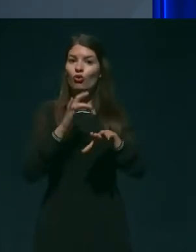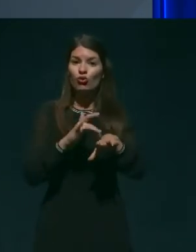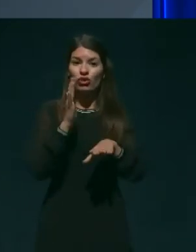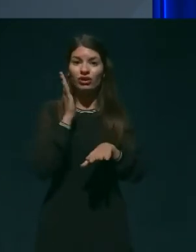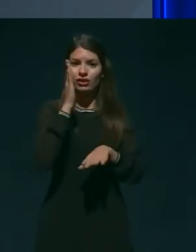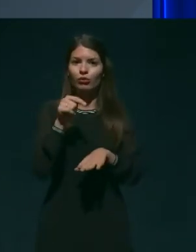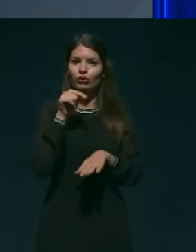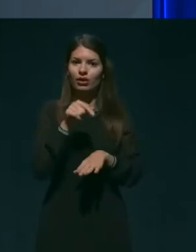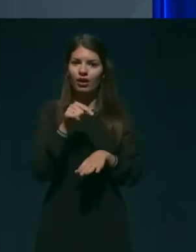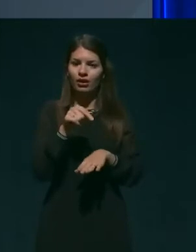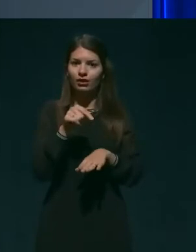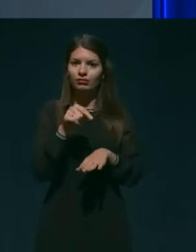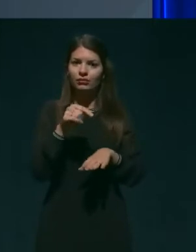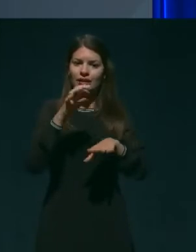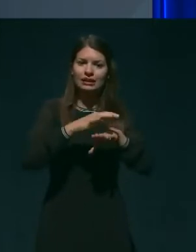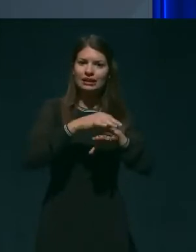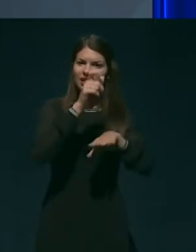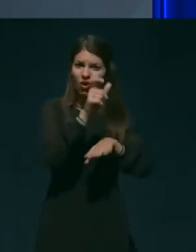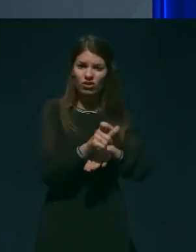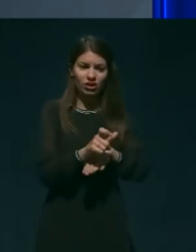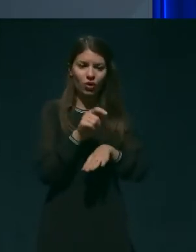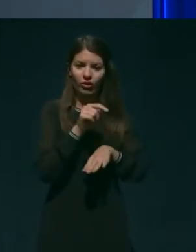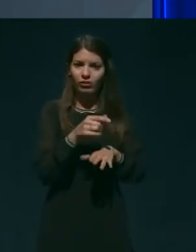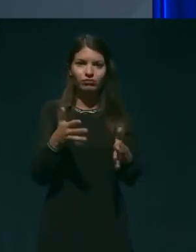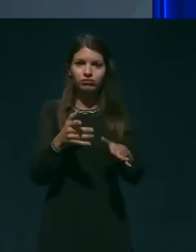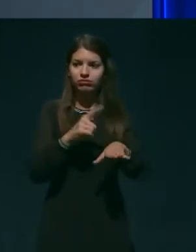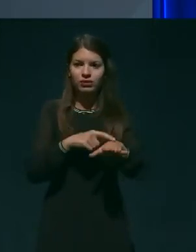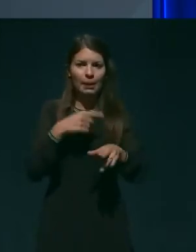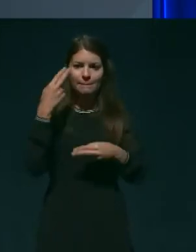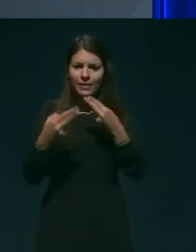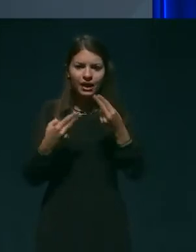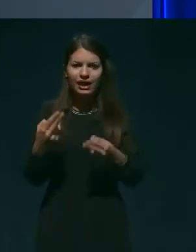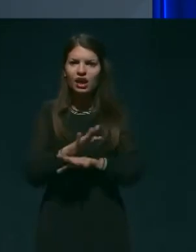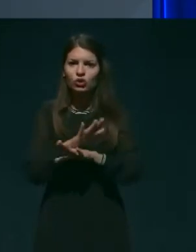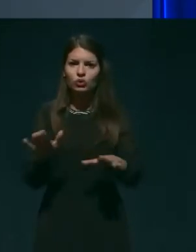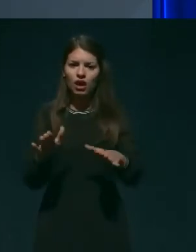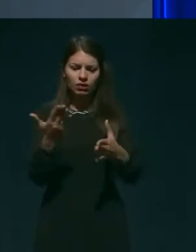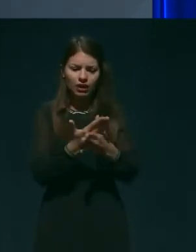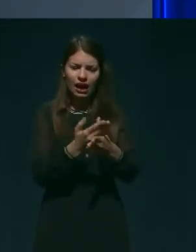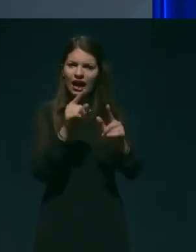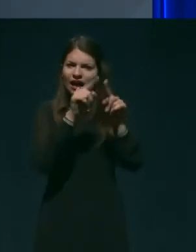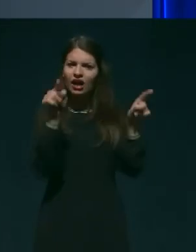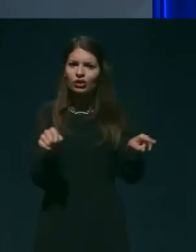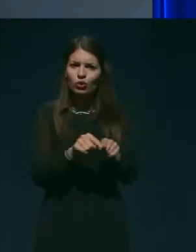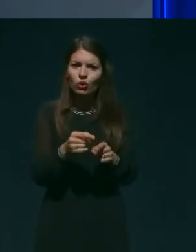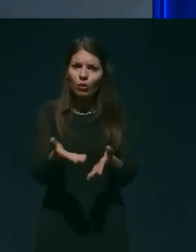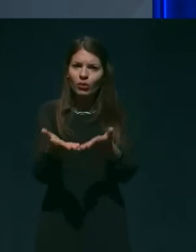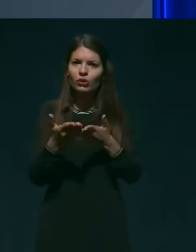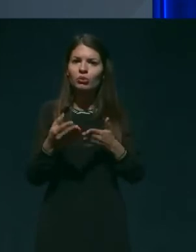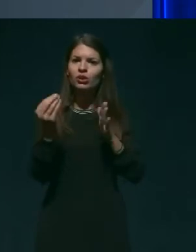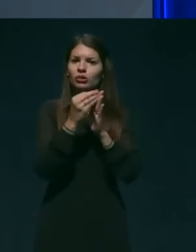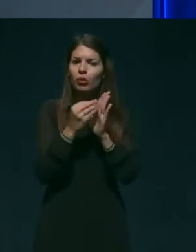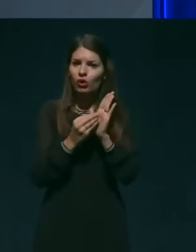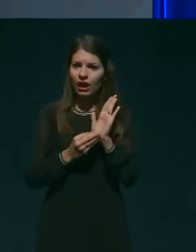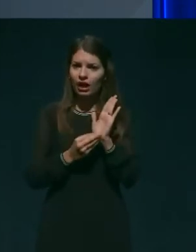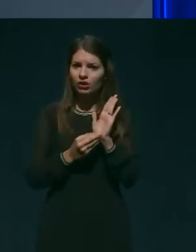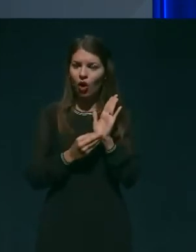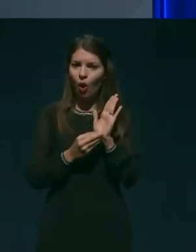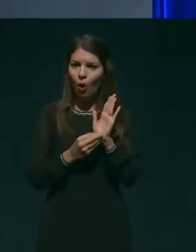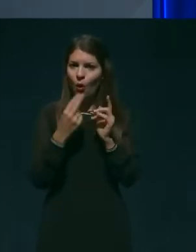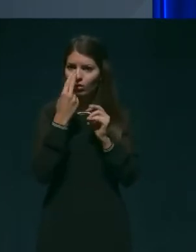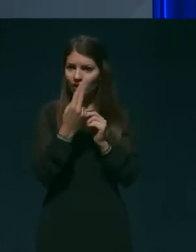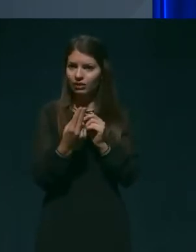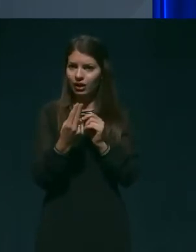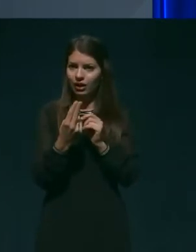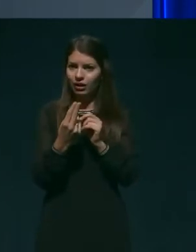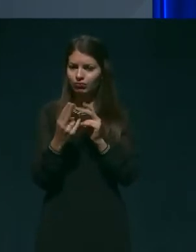situacijo, ko ne bo mogel pregledati čist vseh kartonov, pridobiti podatkov o anamnezo od čist